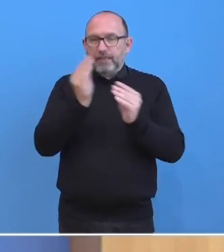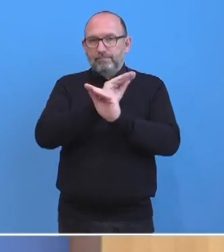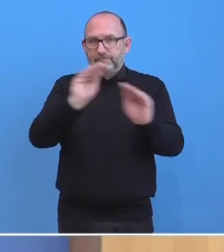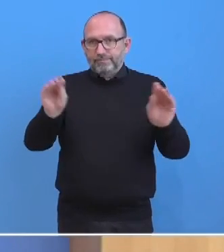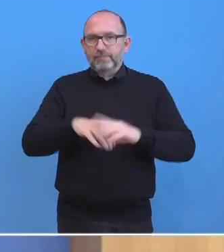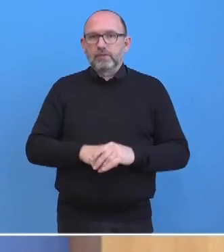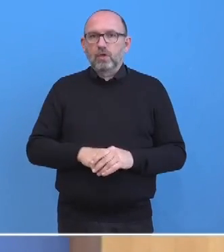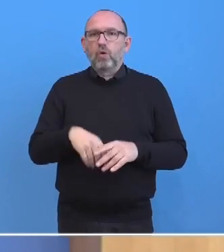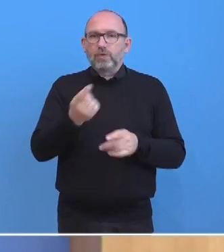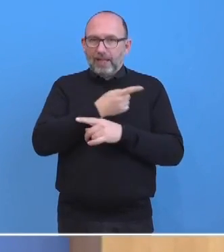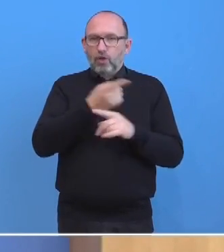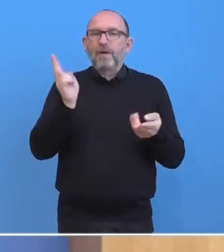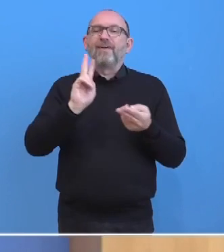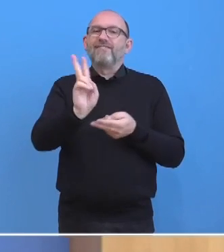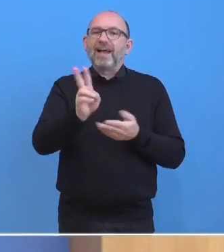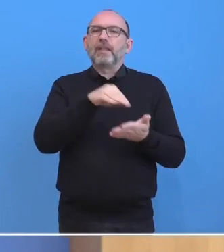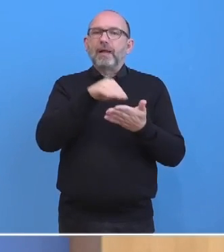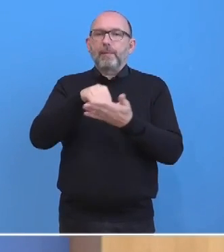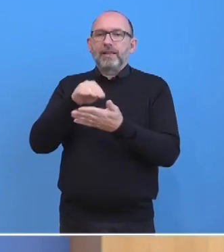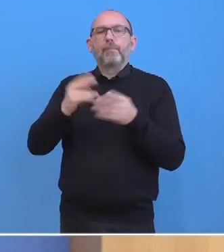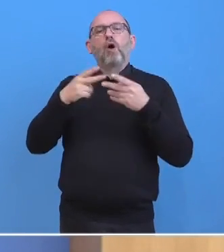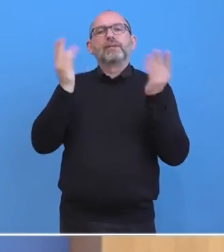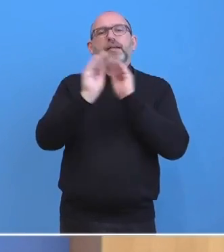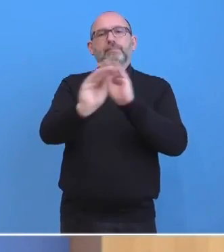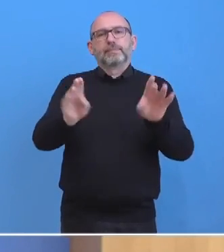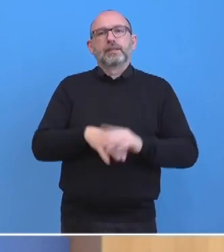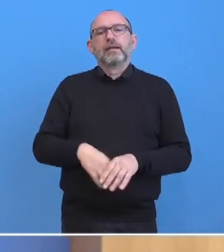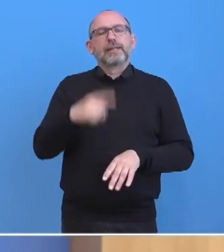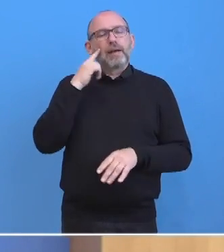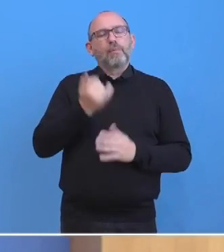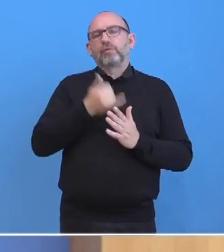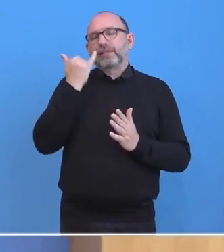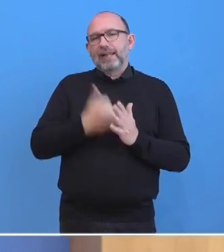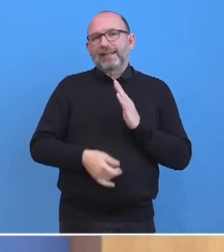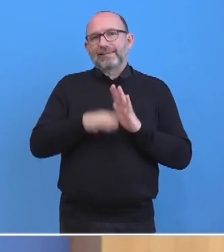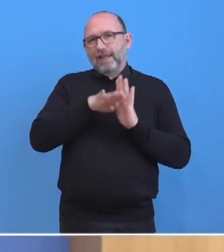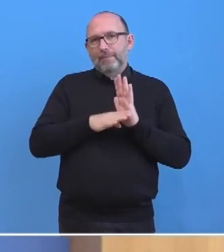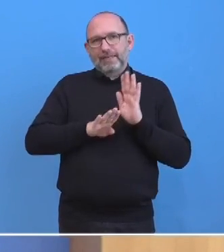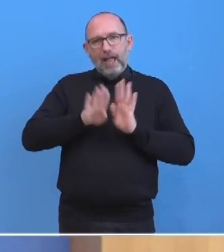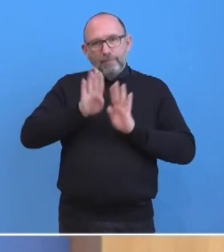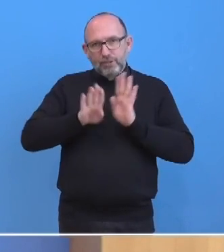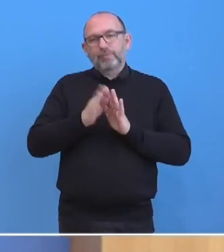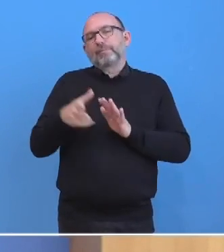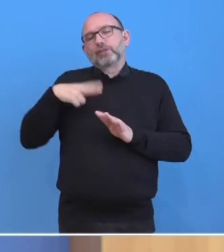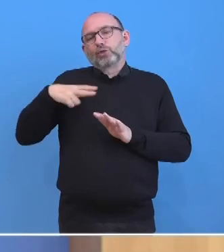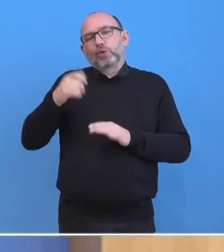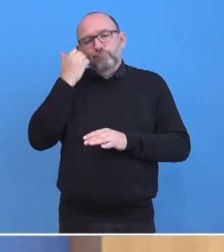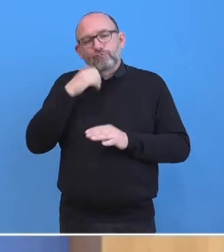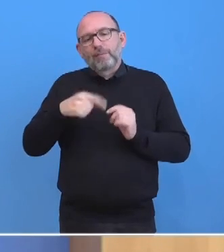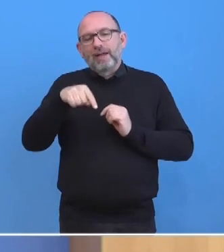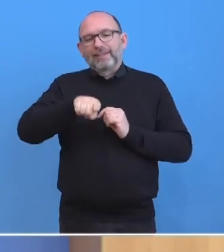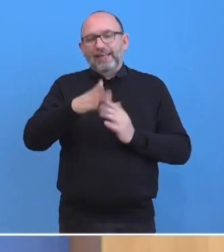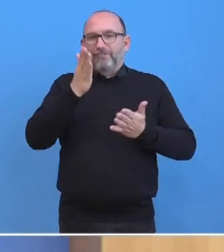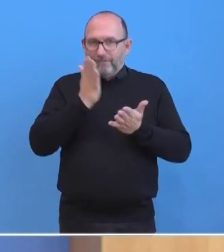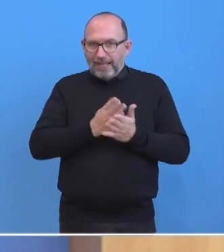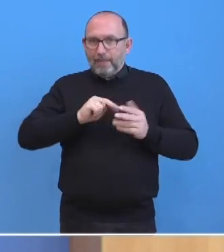Teilnehmerkreis nochmal äußern werden. Also wie gesagt, wir sind da in den letzten Runden für die Terminabstimmung. Ich muss noch ein bisschen um Geduld bitten, aber in Kürze werden wir sicher